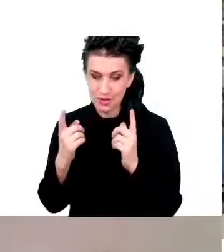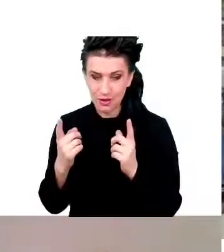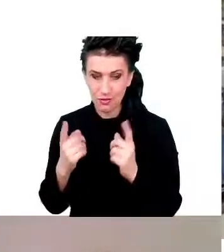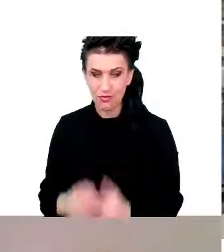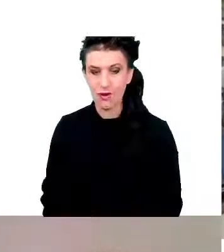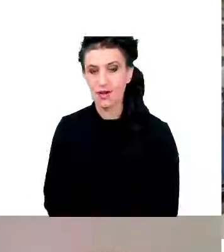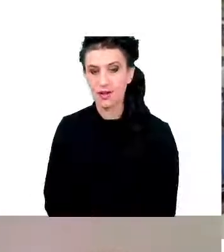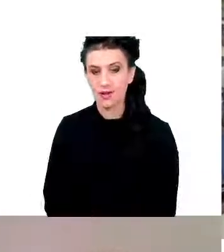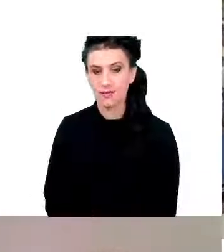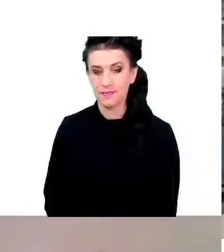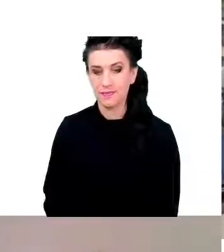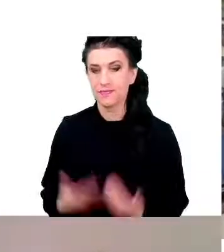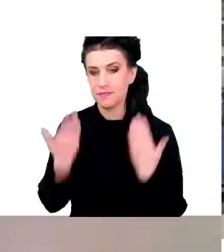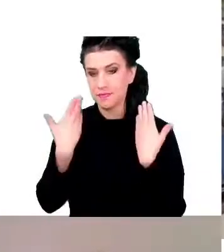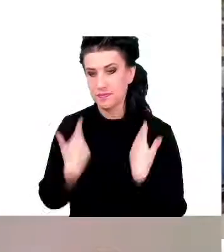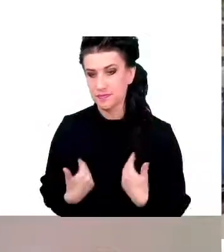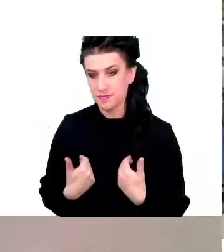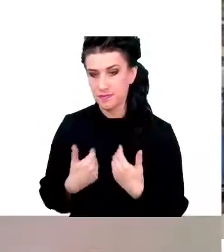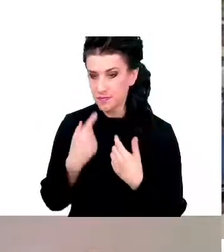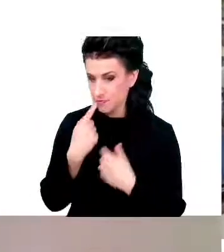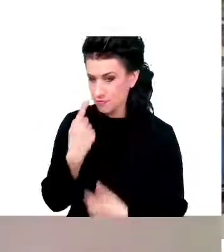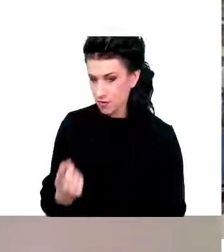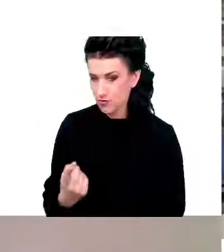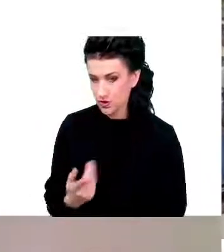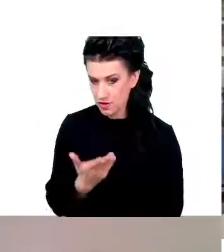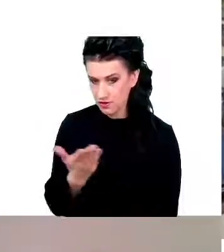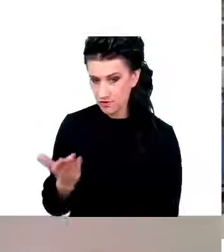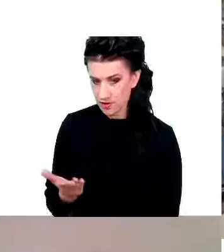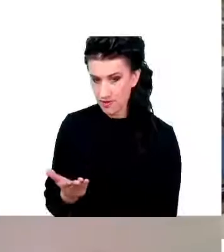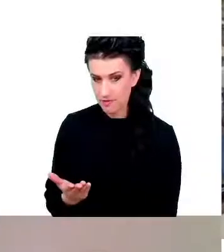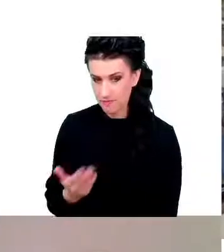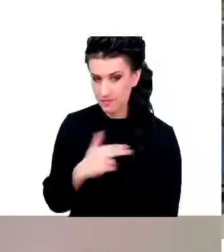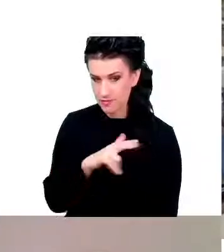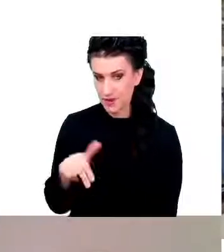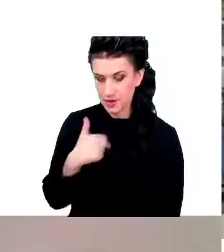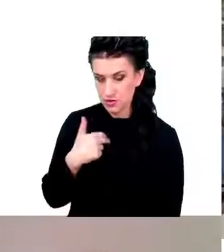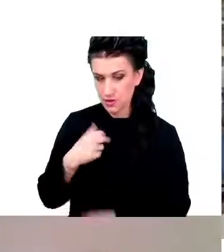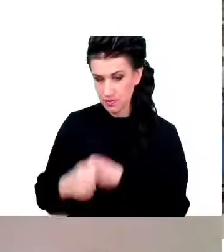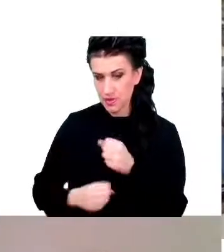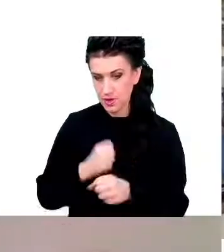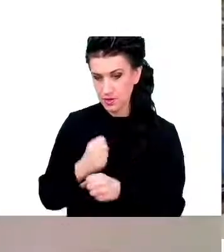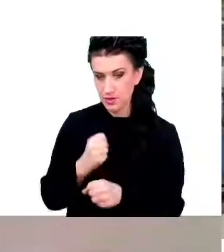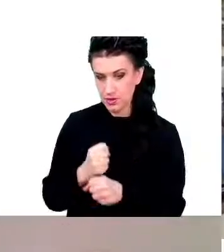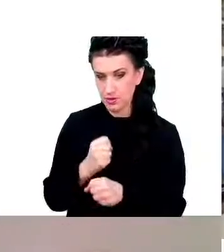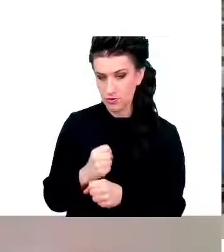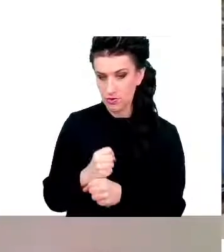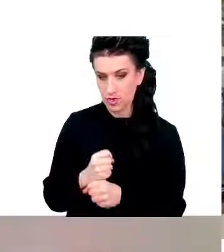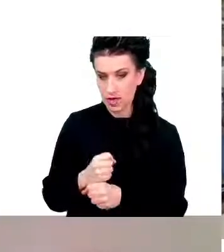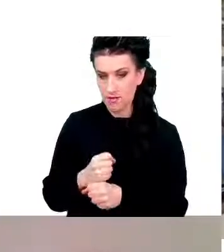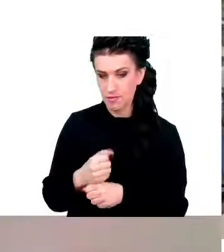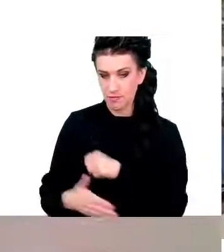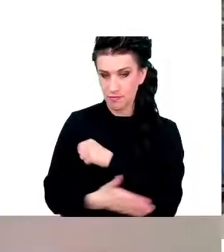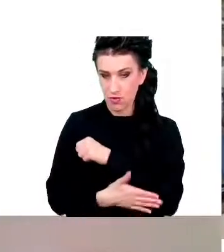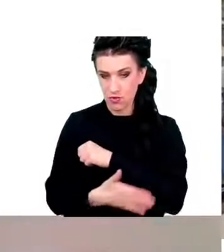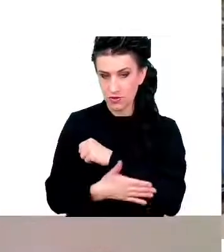Chciałbym powiedzieć, że nasza pracownia molekularna podstaw starzenia,